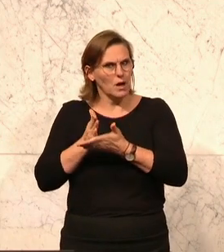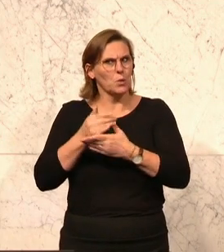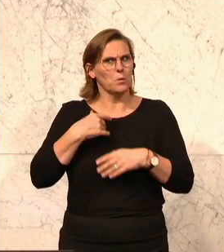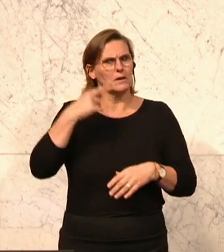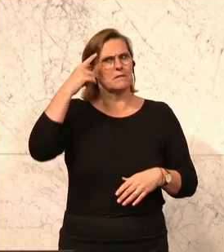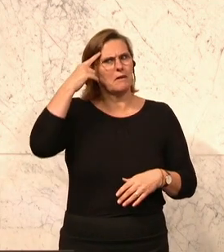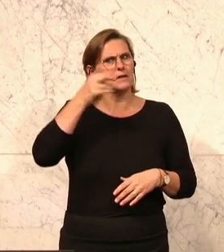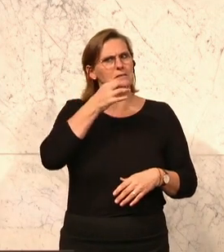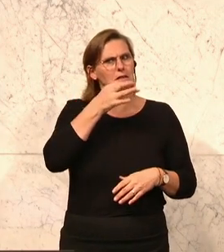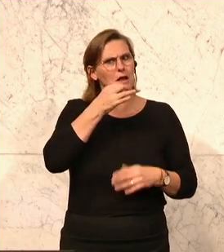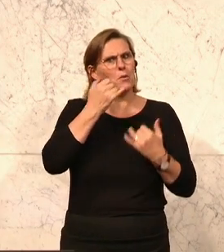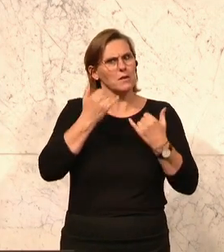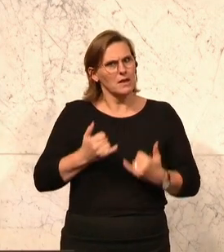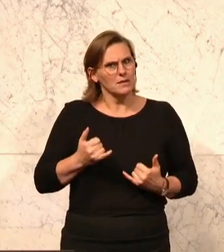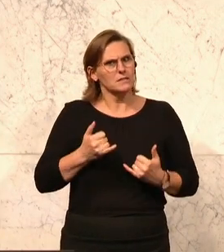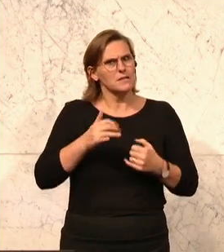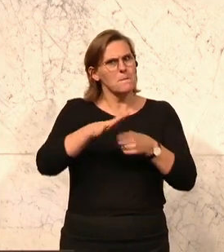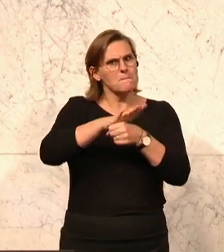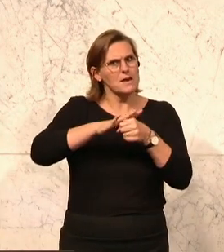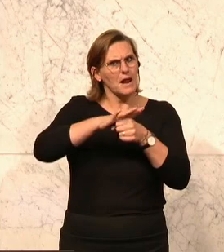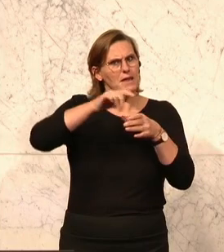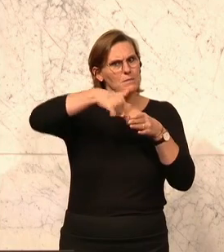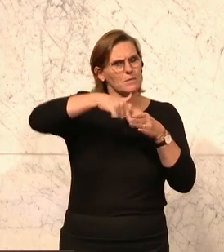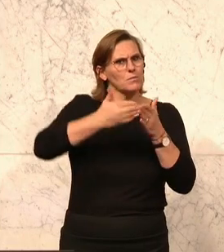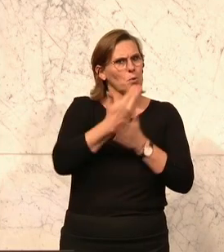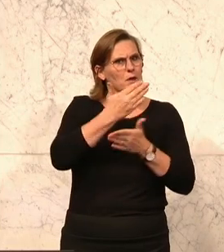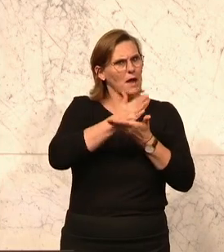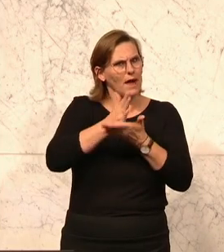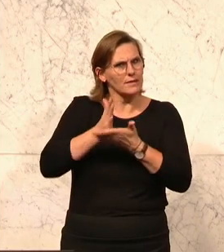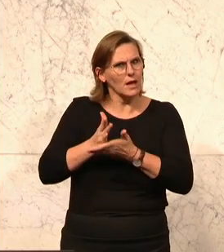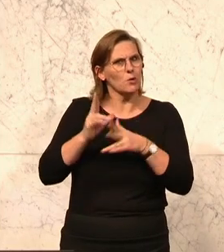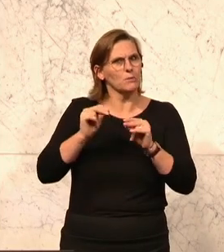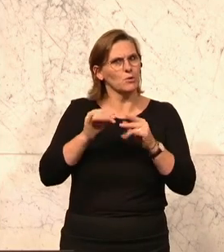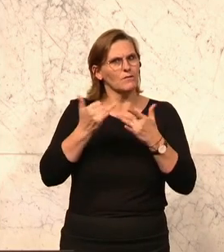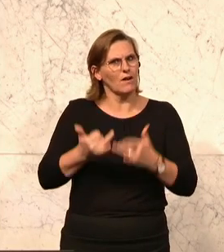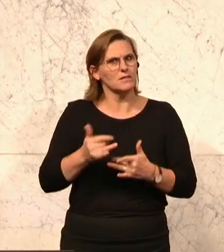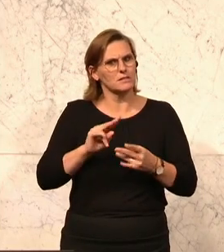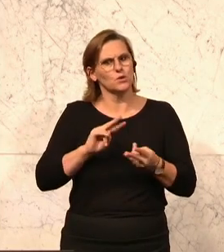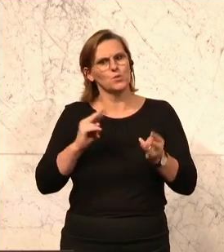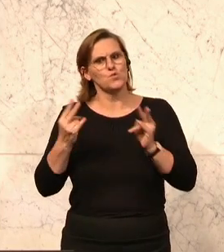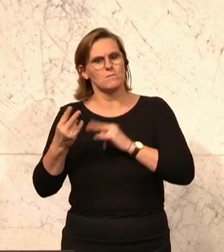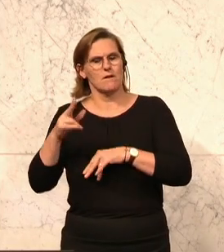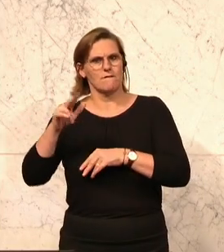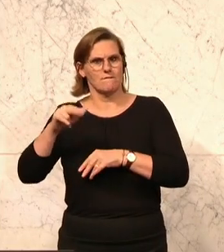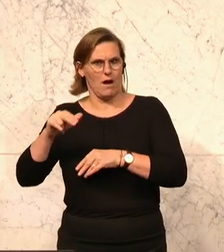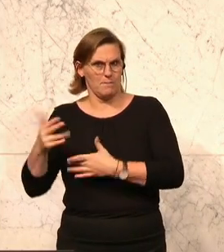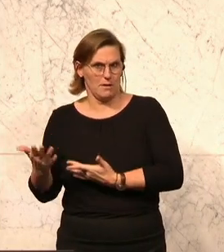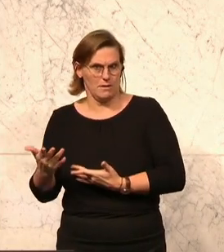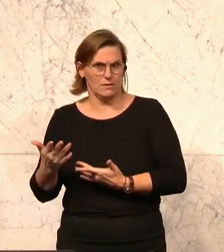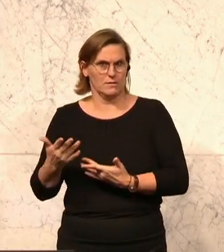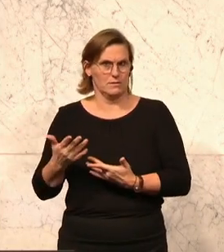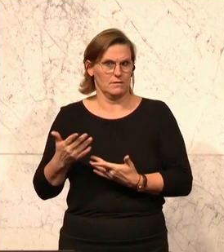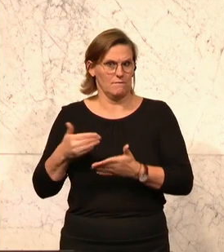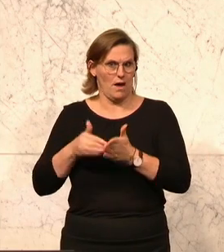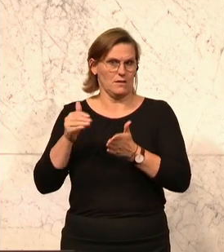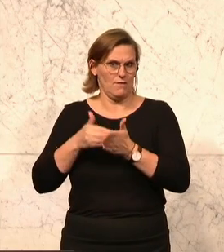weiß ganz genau, was im Bereich Innenministerium eine neue Geschäftseinteilung bedeutet. Umfärben, weiter umfärben, einfärben. Das ist leider